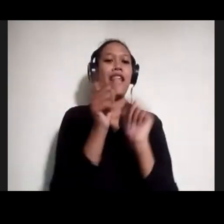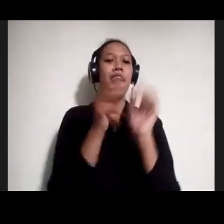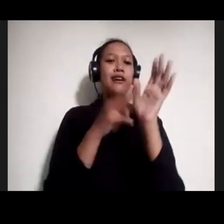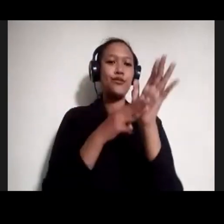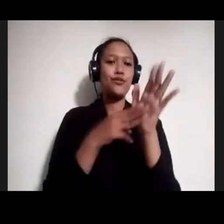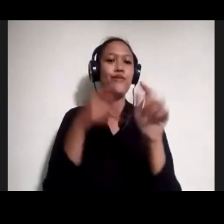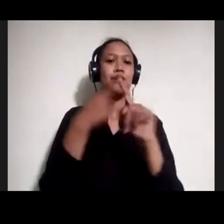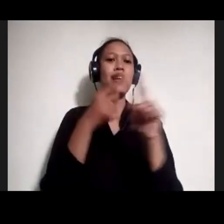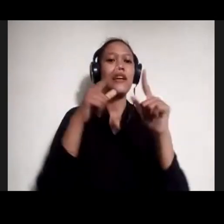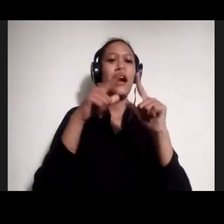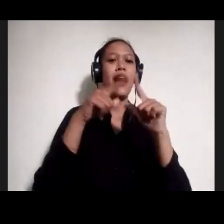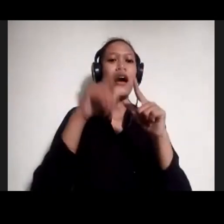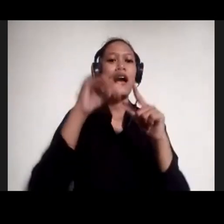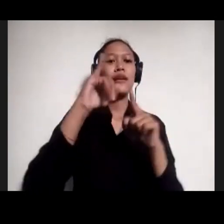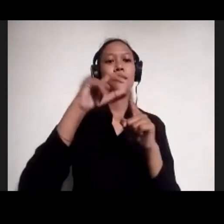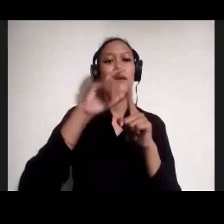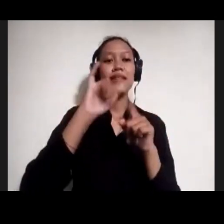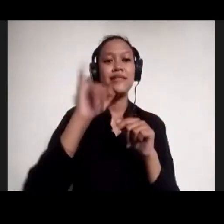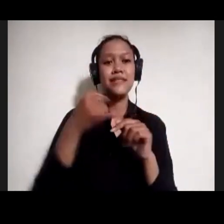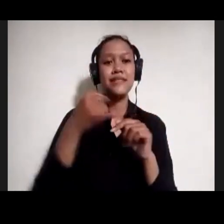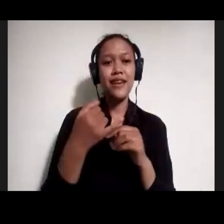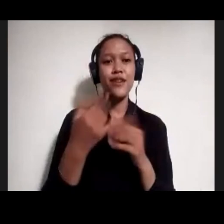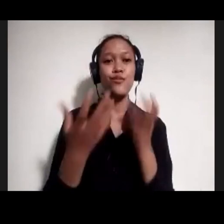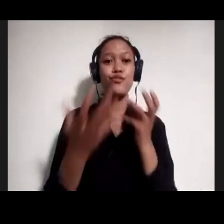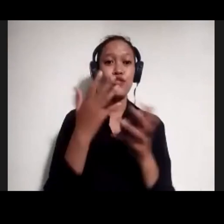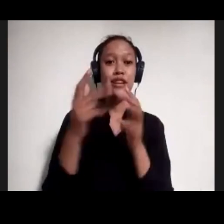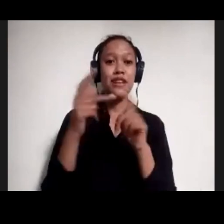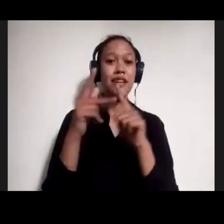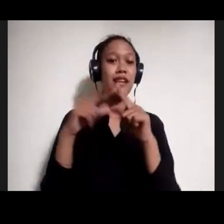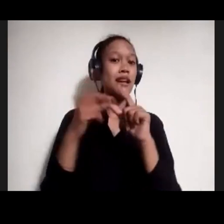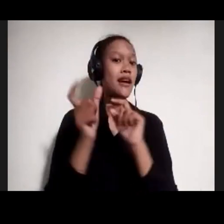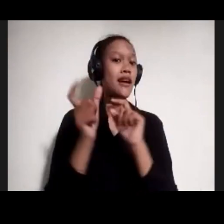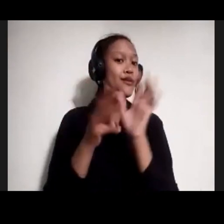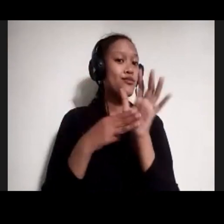AIPJ. Mungkin Mbak Harum bisa ini mbak minta